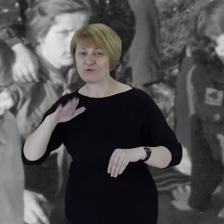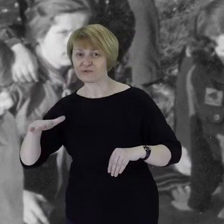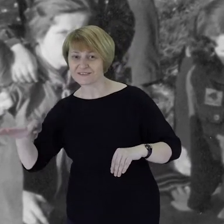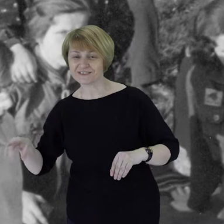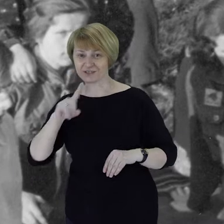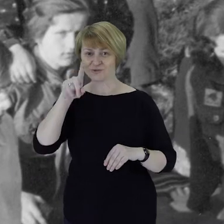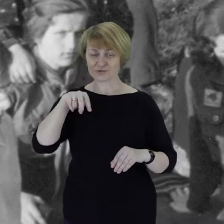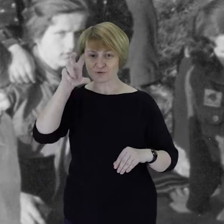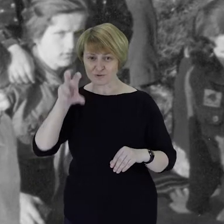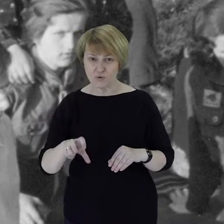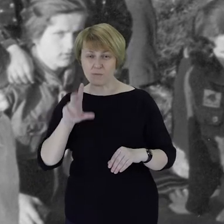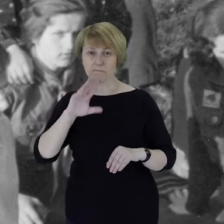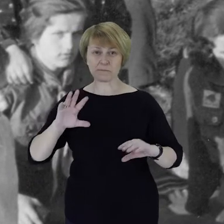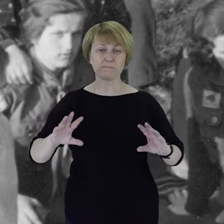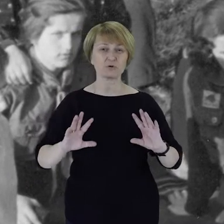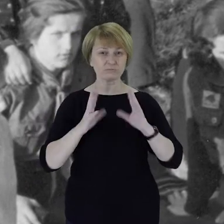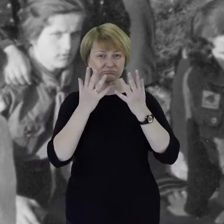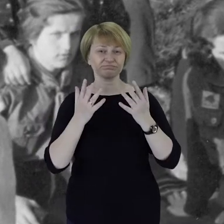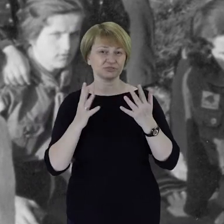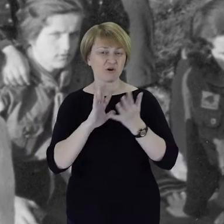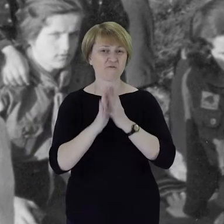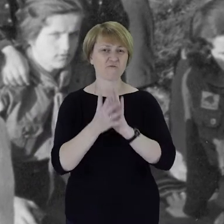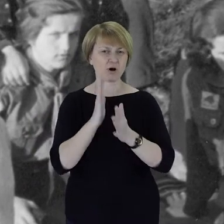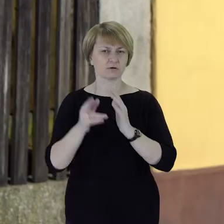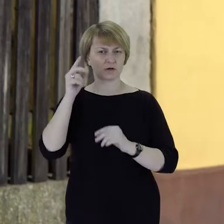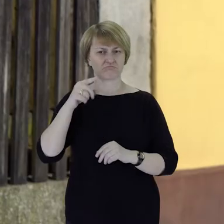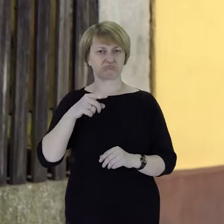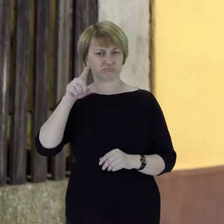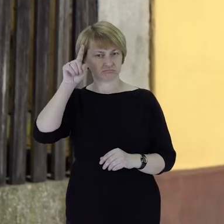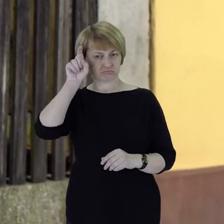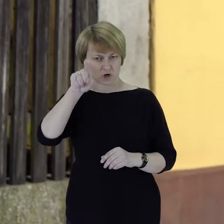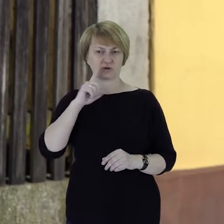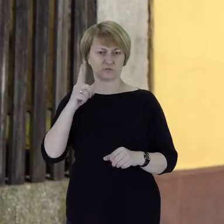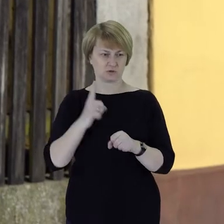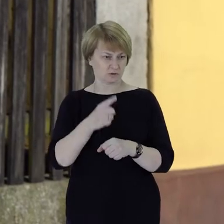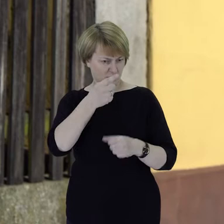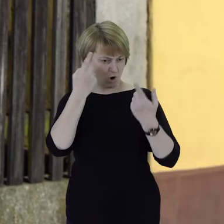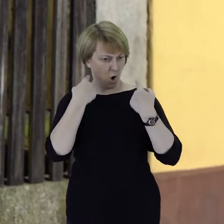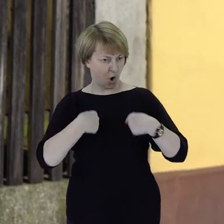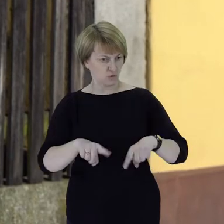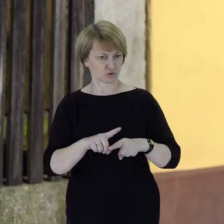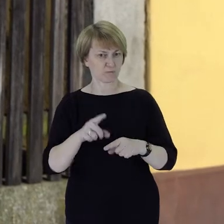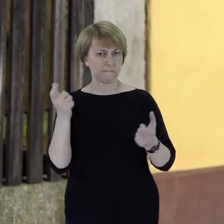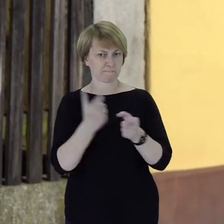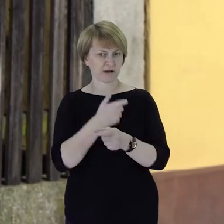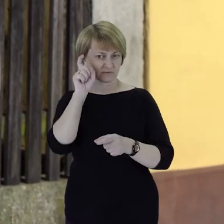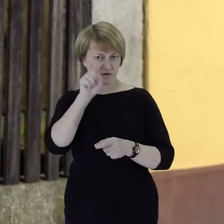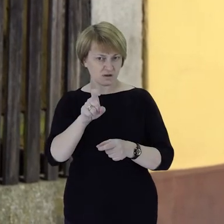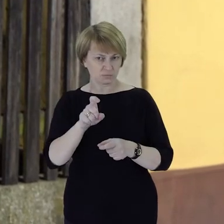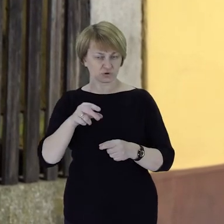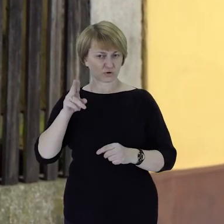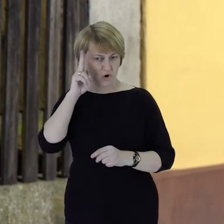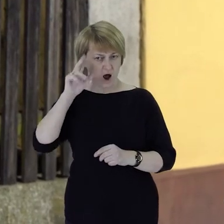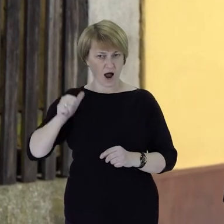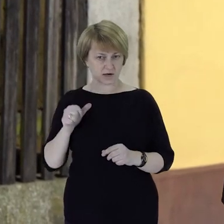wojna, Niemcy postanowili wcielić go do Wehrmachtu, jako obywatela państwa niemieckiego, a w 1941 roku,